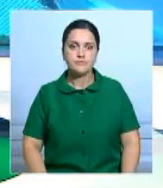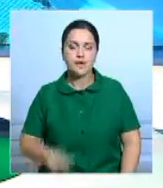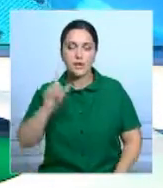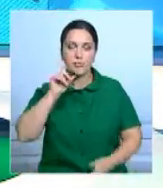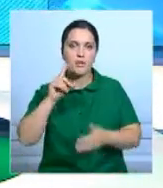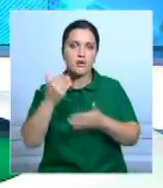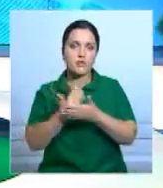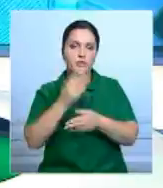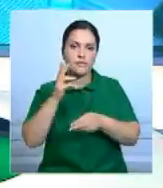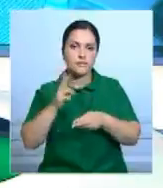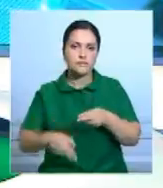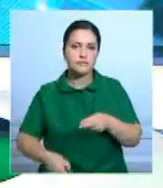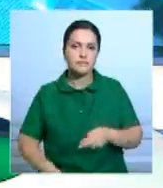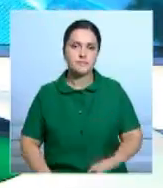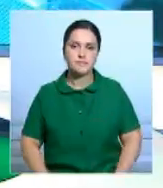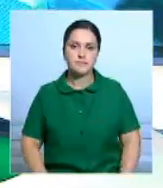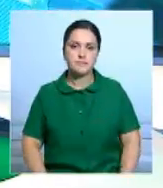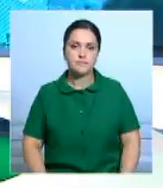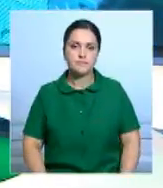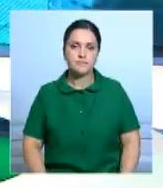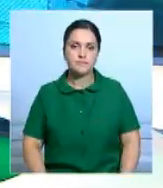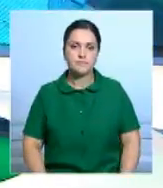На этом все. До встречи в следующем часе.